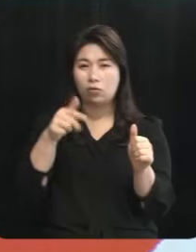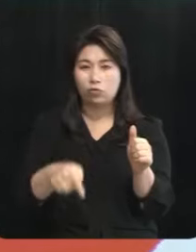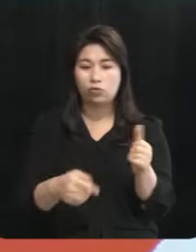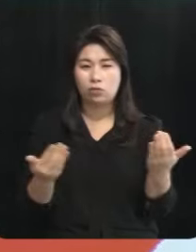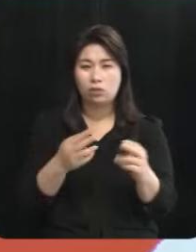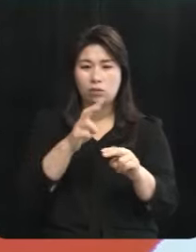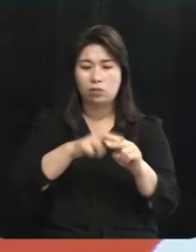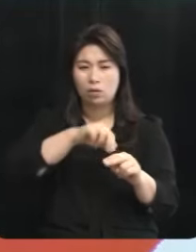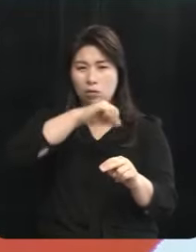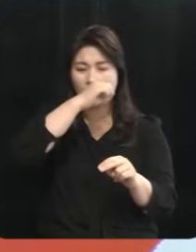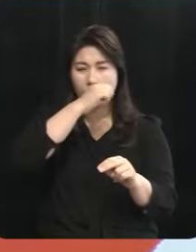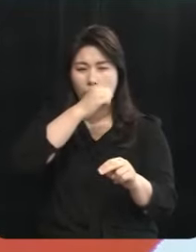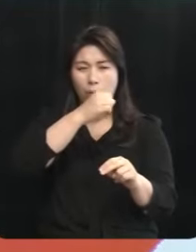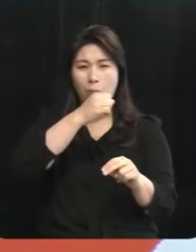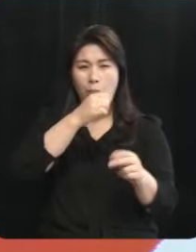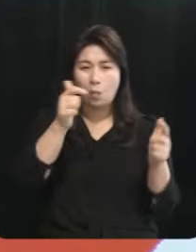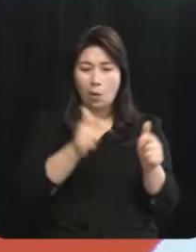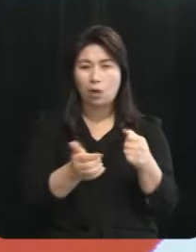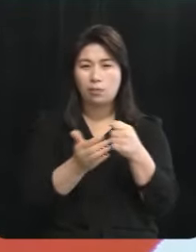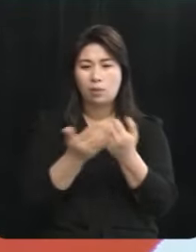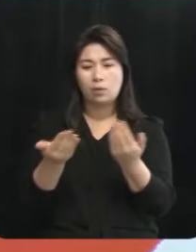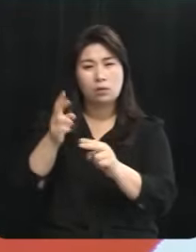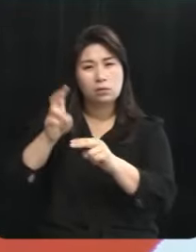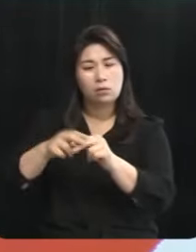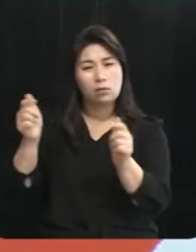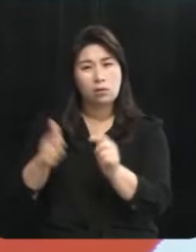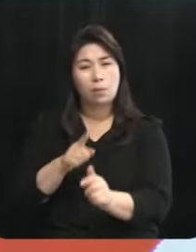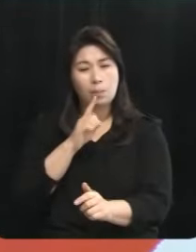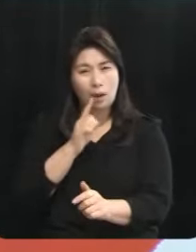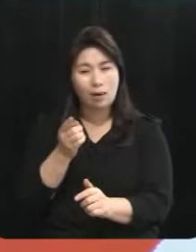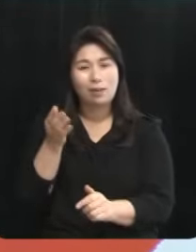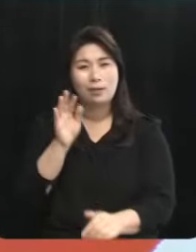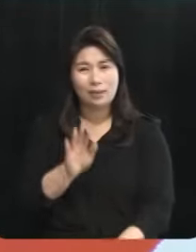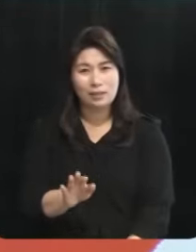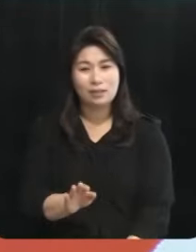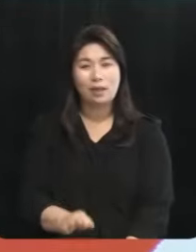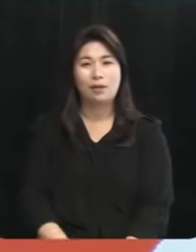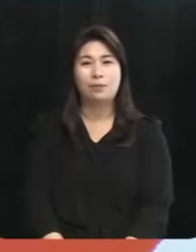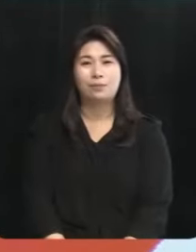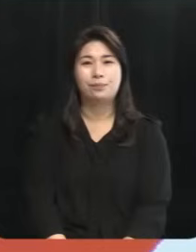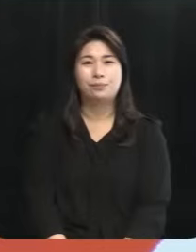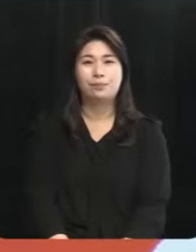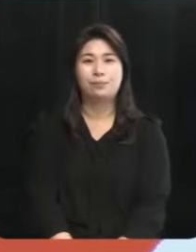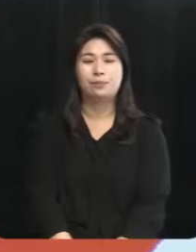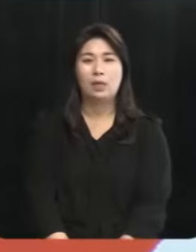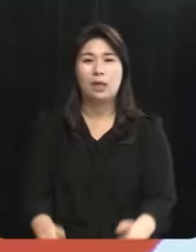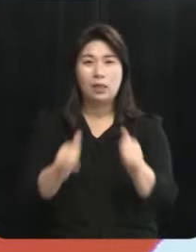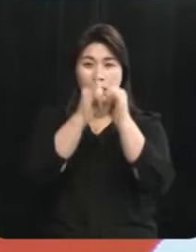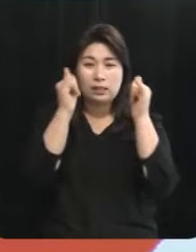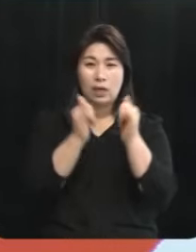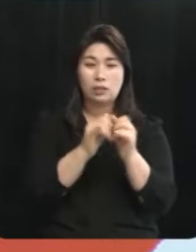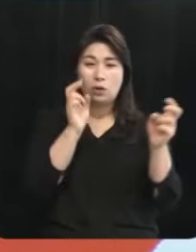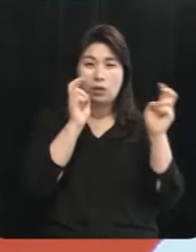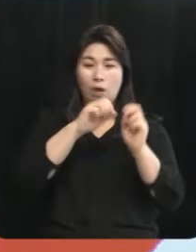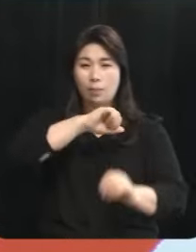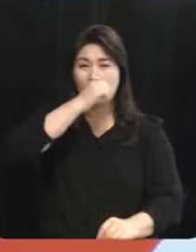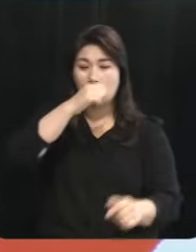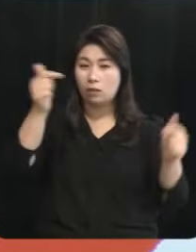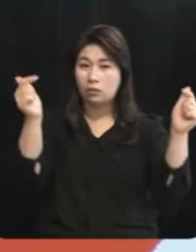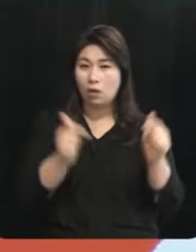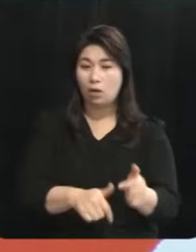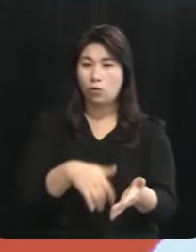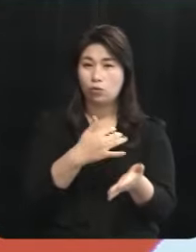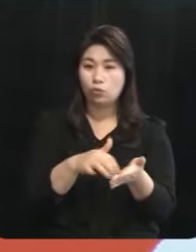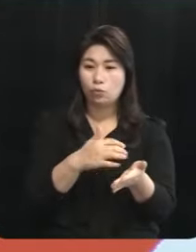일자리가 많이 없어지고 있다라는 말씀을 하셨는데 사회적 기업 예산 삭감 규모가